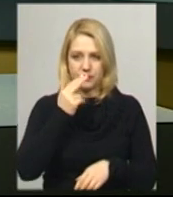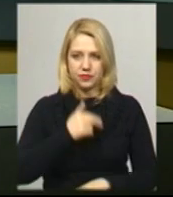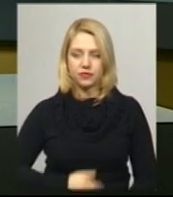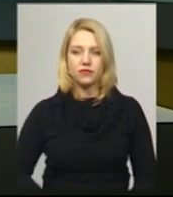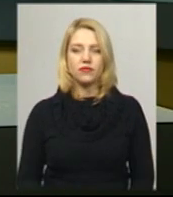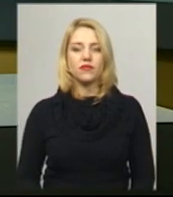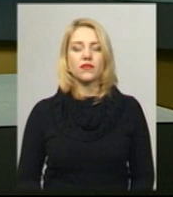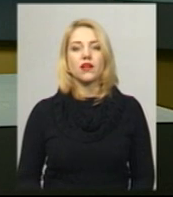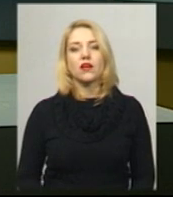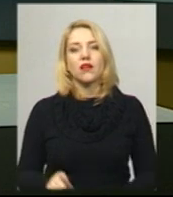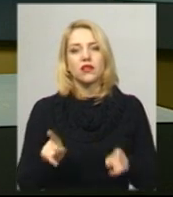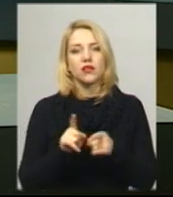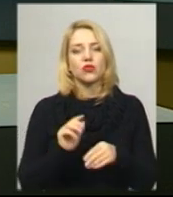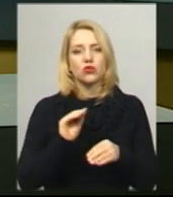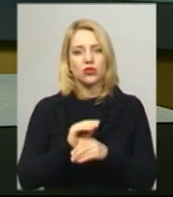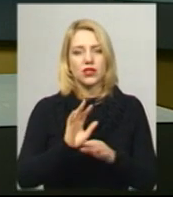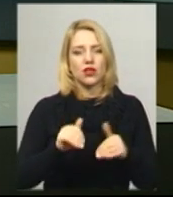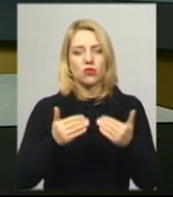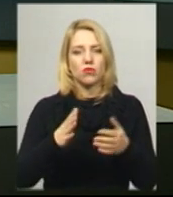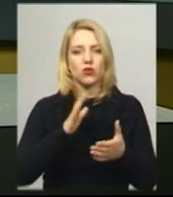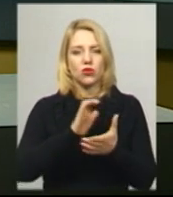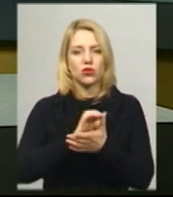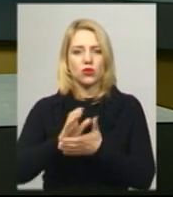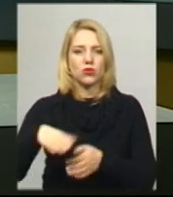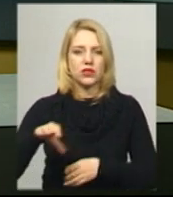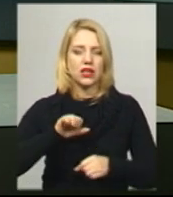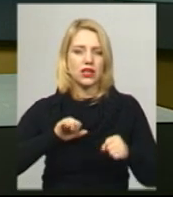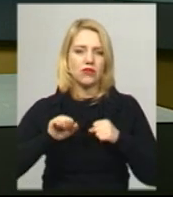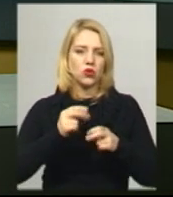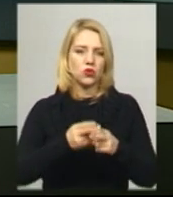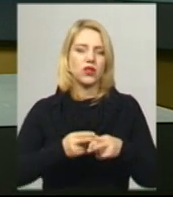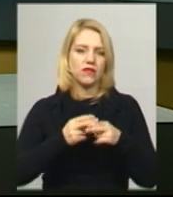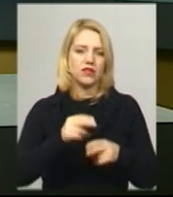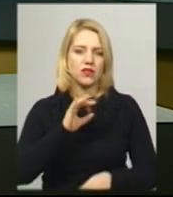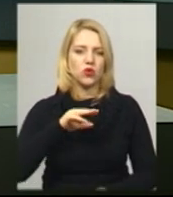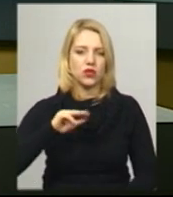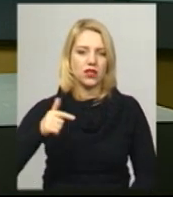Веліна Заєць додає, з рекомендаціями були ознайомлені усі керівники Доноєвецької ОТГ.